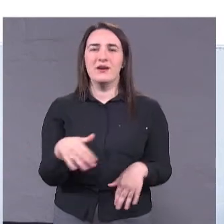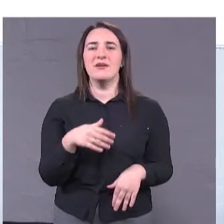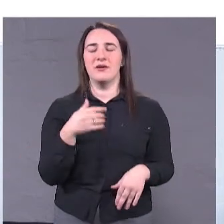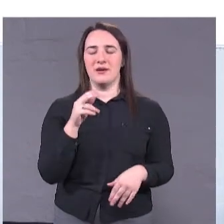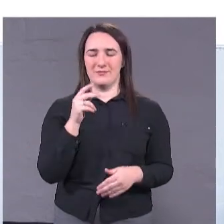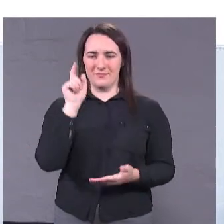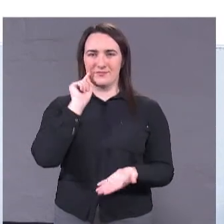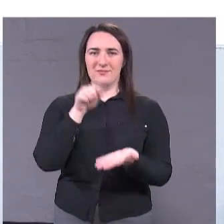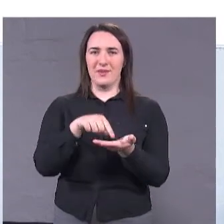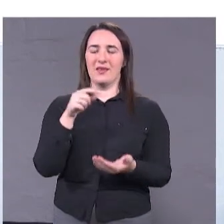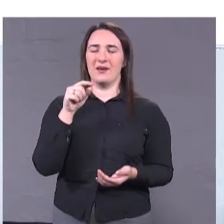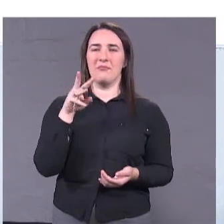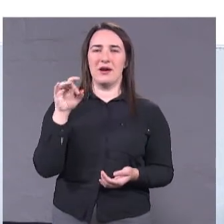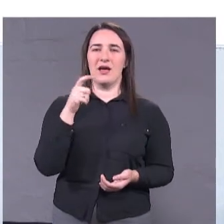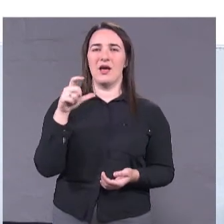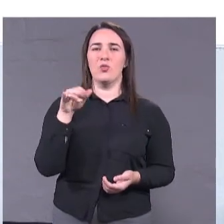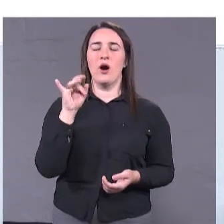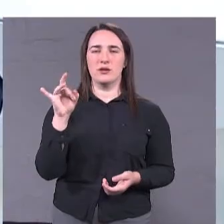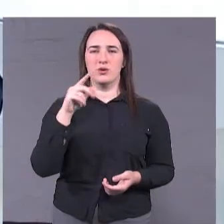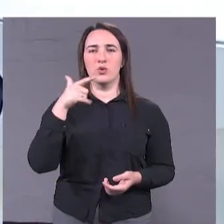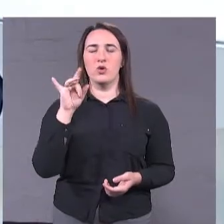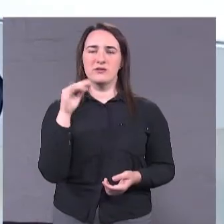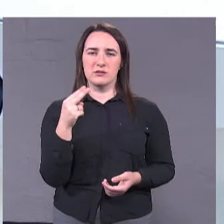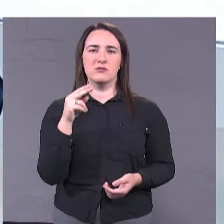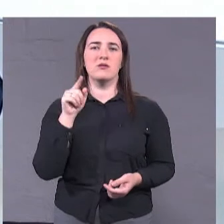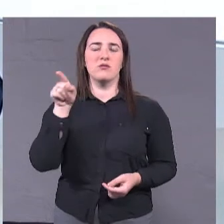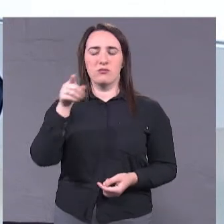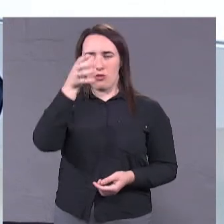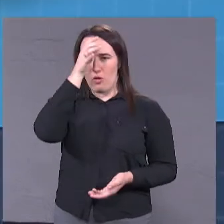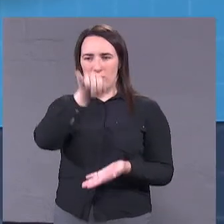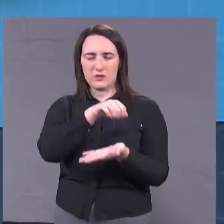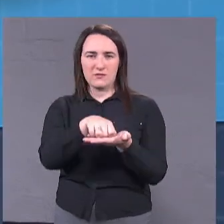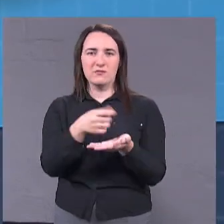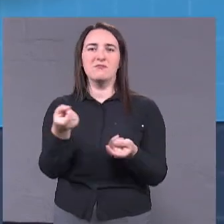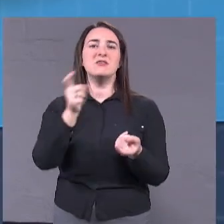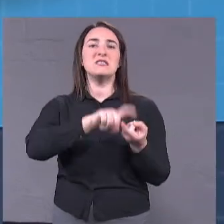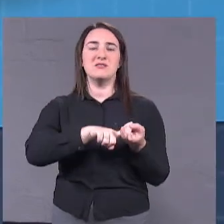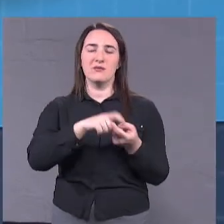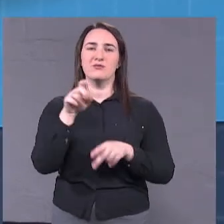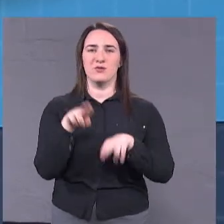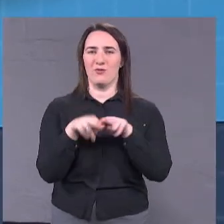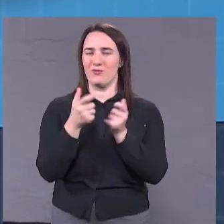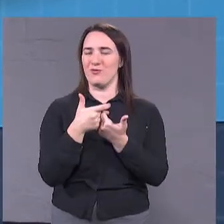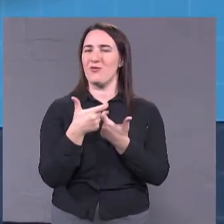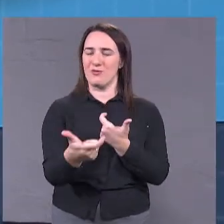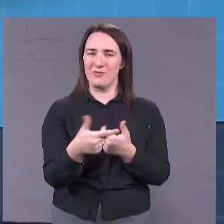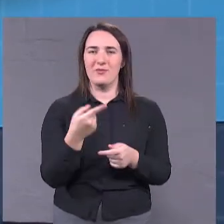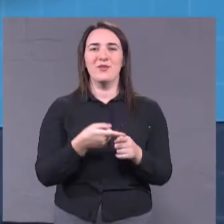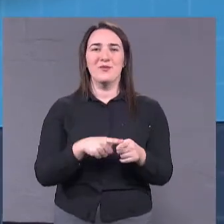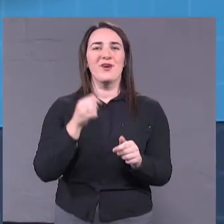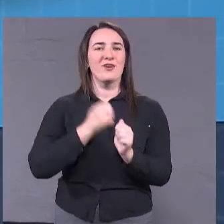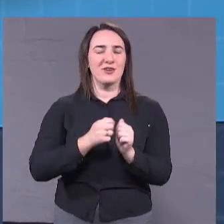Эдуард Гурвиц, має профільне образування, яке связано непосередньо з строєцем дорог. І тому кожний чоловік,